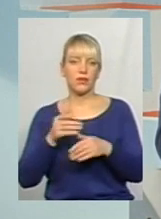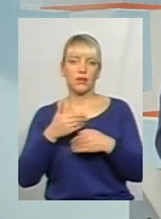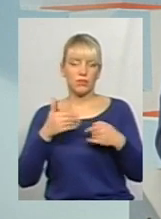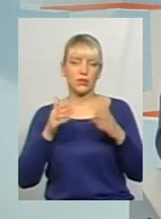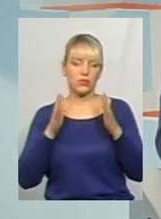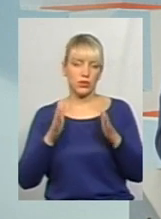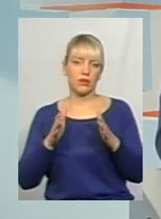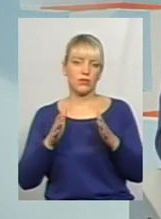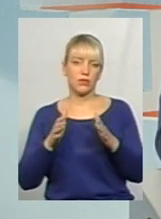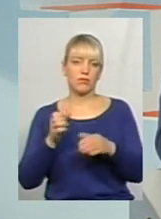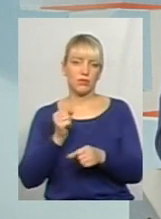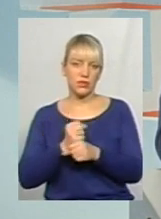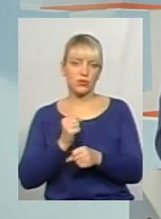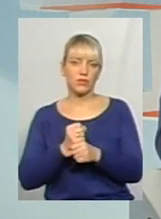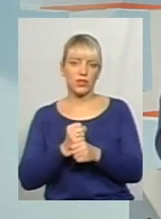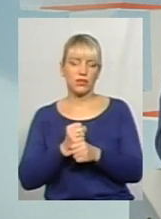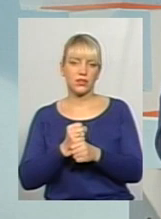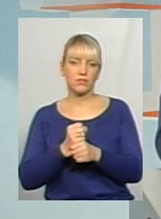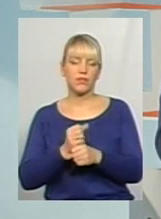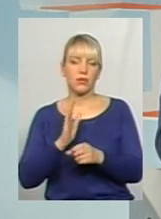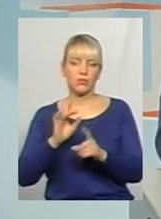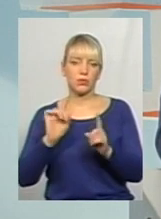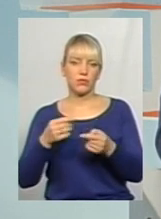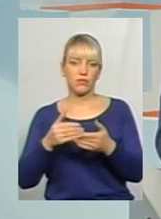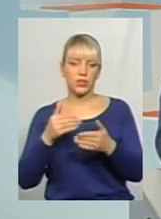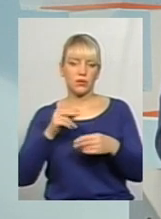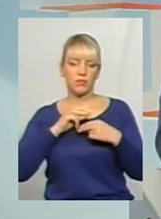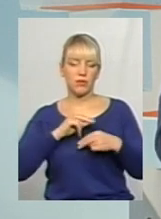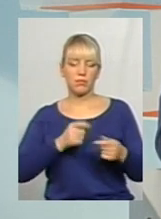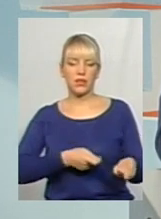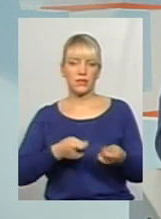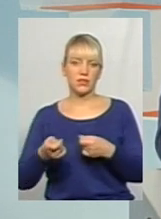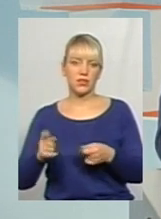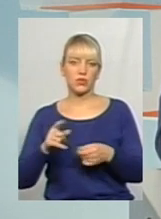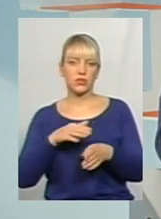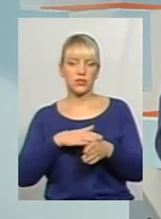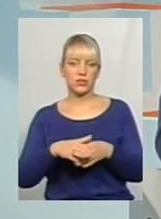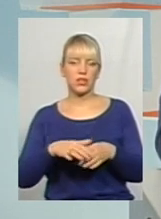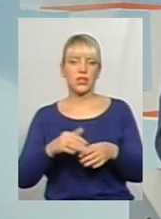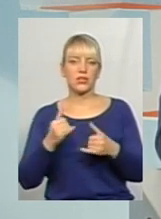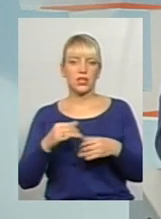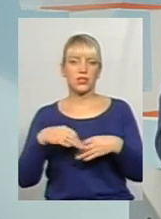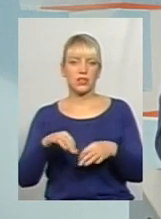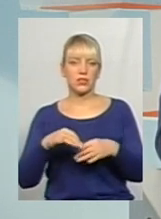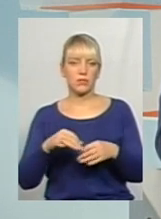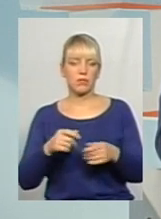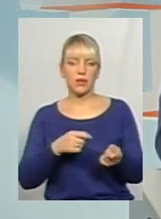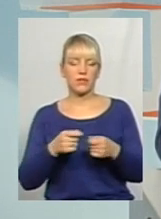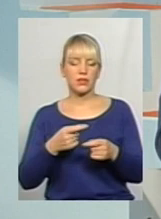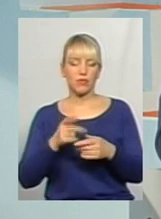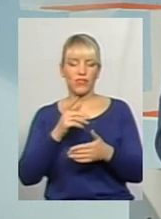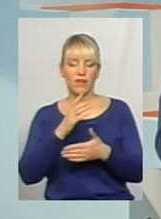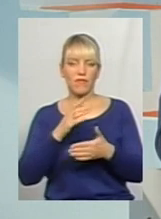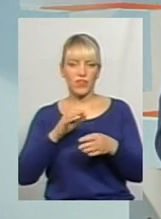будемо працювати, будемо вимагати від перевізників, які зараз дійснюють пасажирські перевезення, він буде вимагати усунення даних